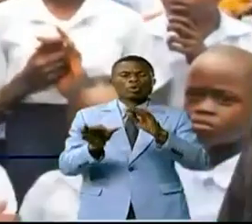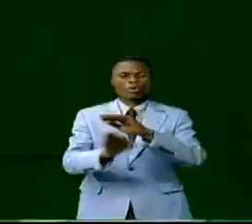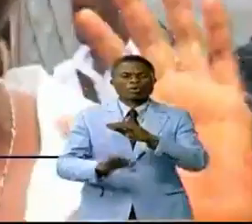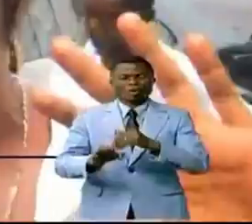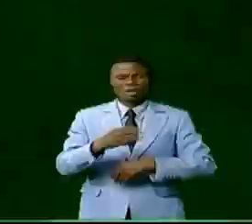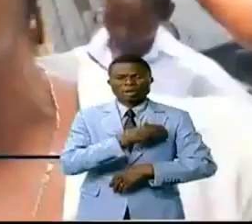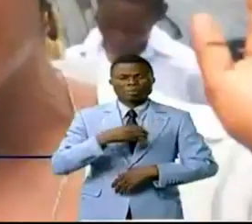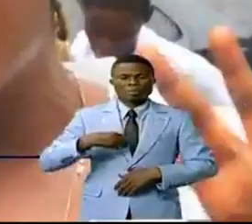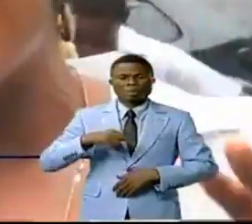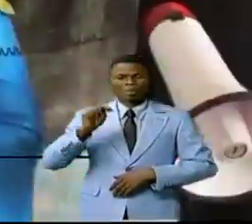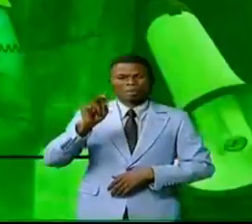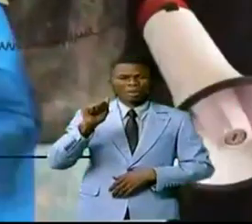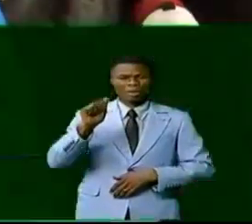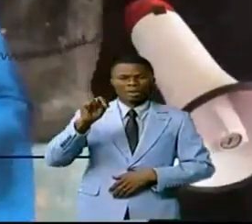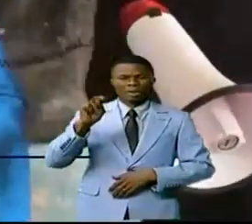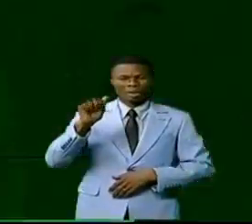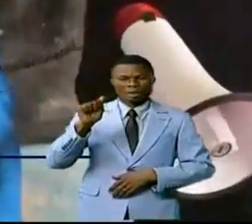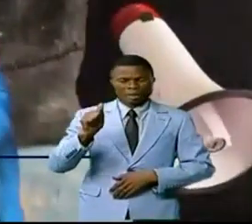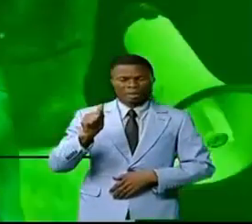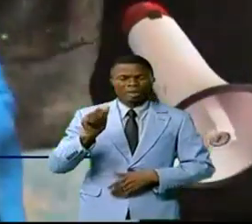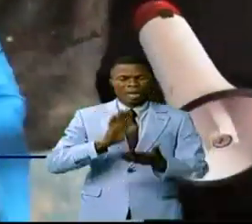Nana Pembe. La